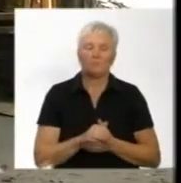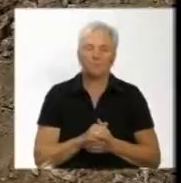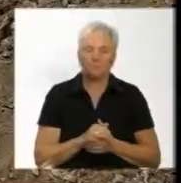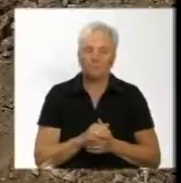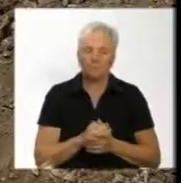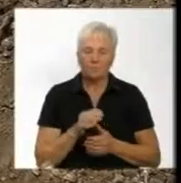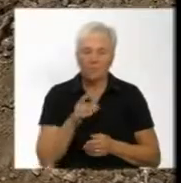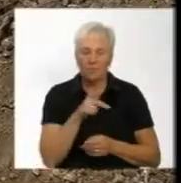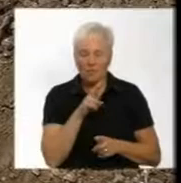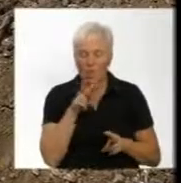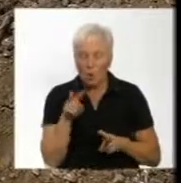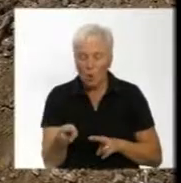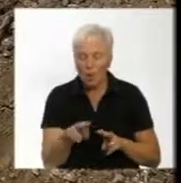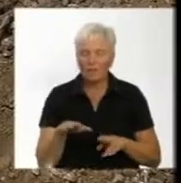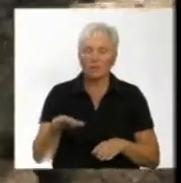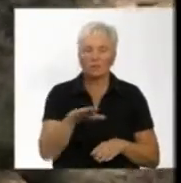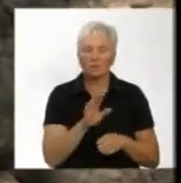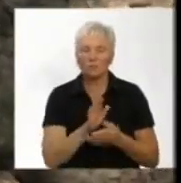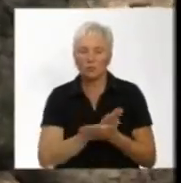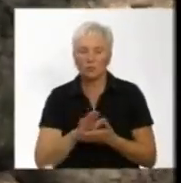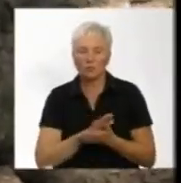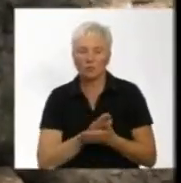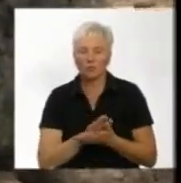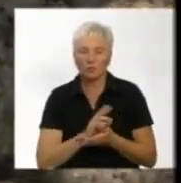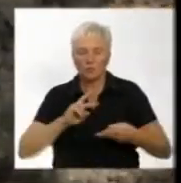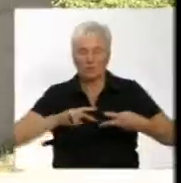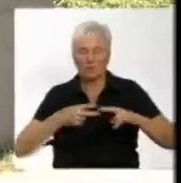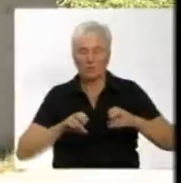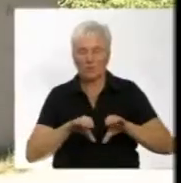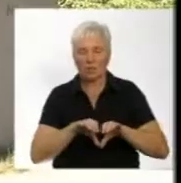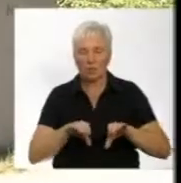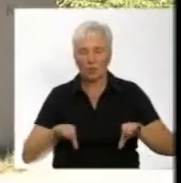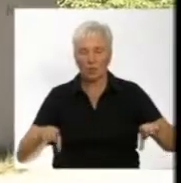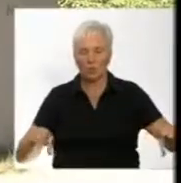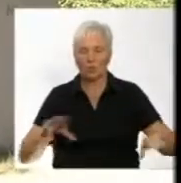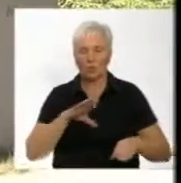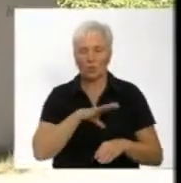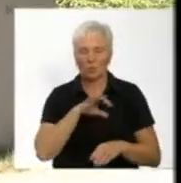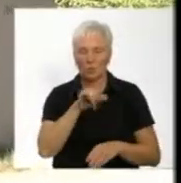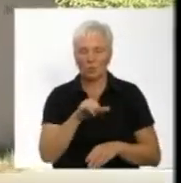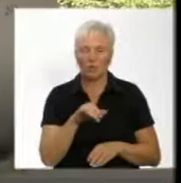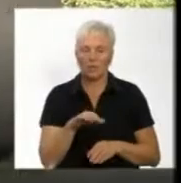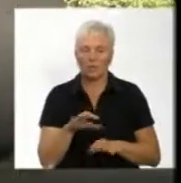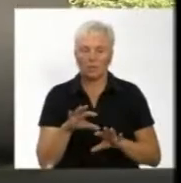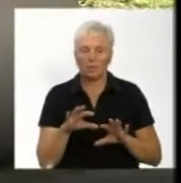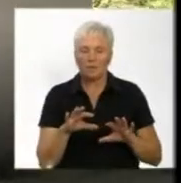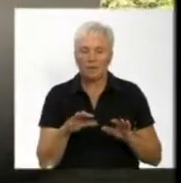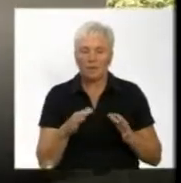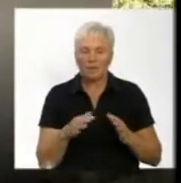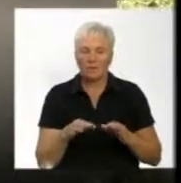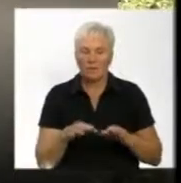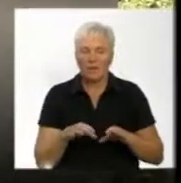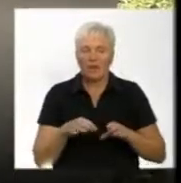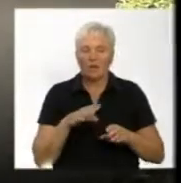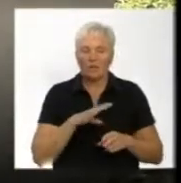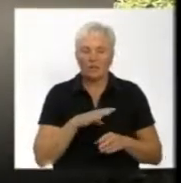Вони оглянули територію, прочистили і замінили труби. Дивіться, були в них витоки ягни. Ми приїжджали,